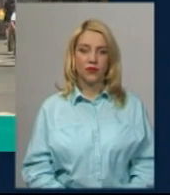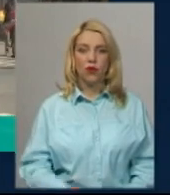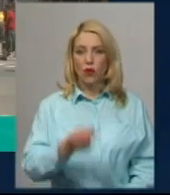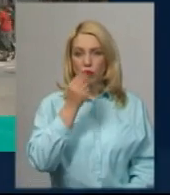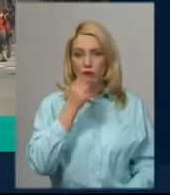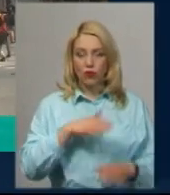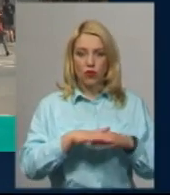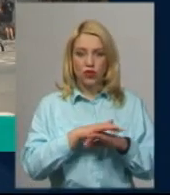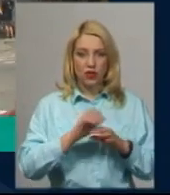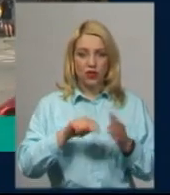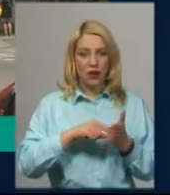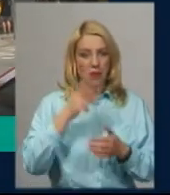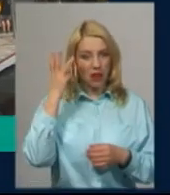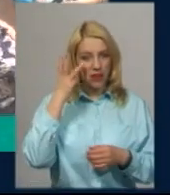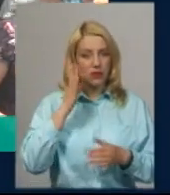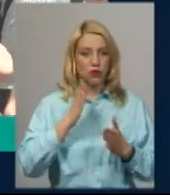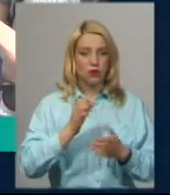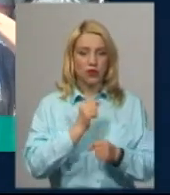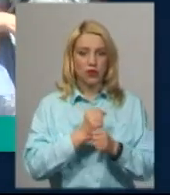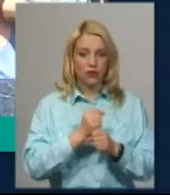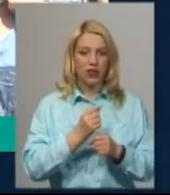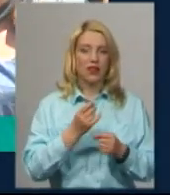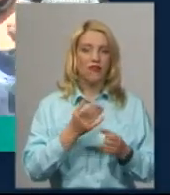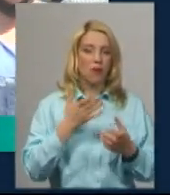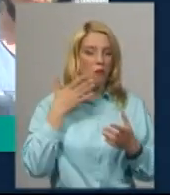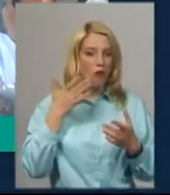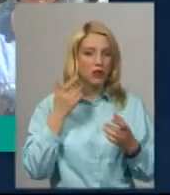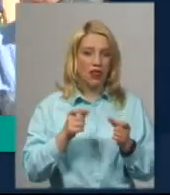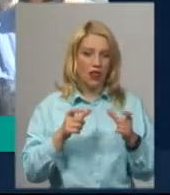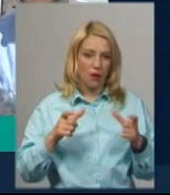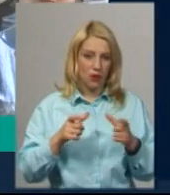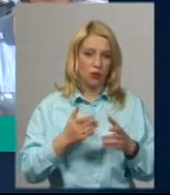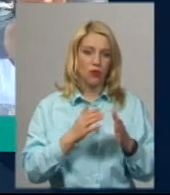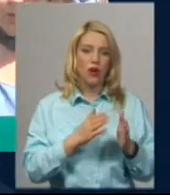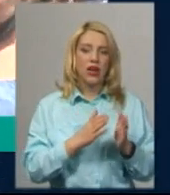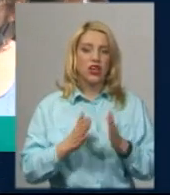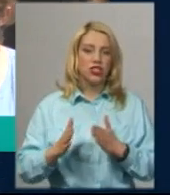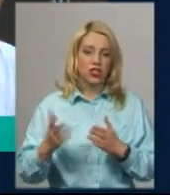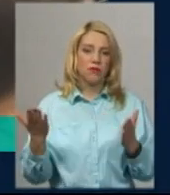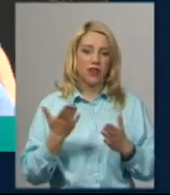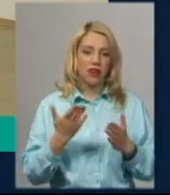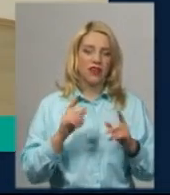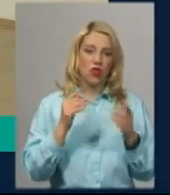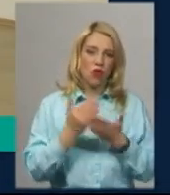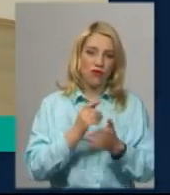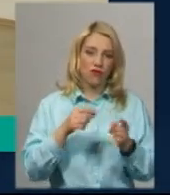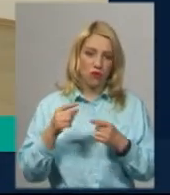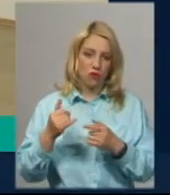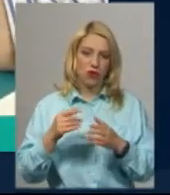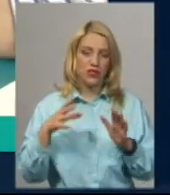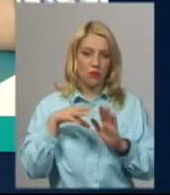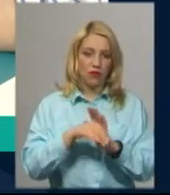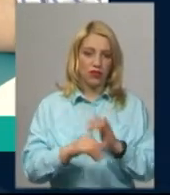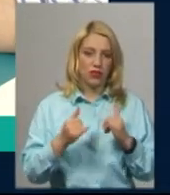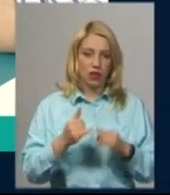Продовольчий ринок у Хмельницькому віднині працює у послабленому карантинному режимі. Які нові вимоги запровадили відсьогодні? Температурний